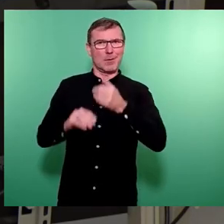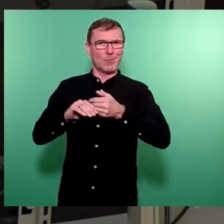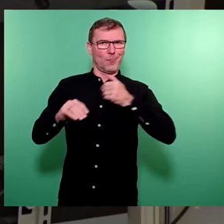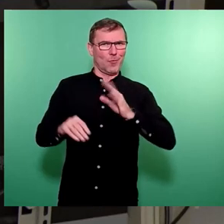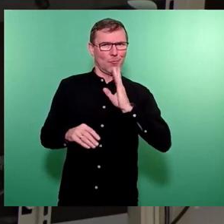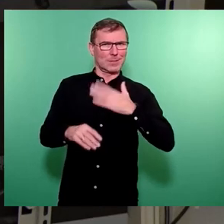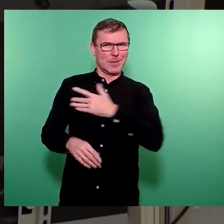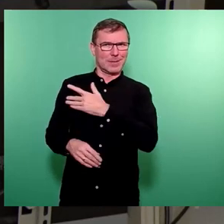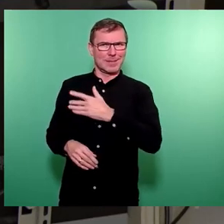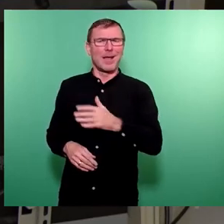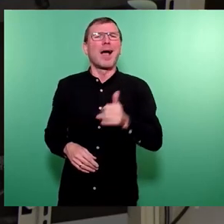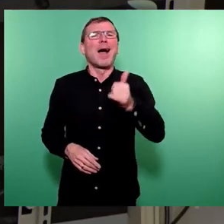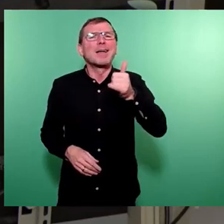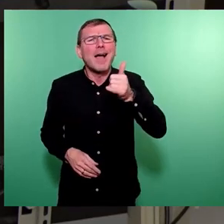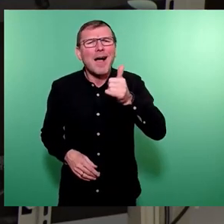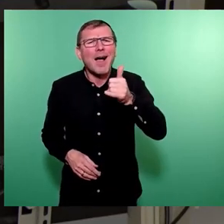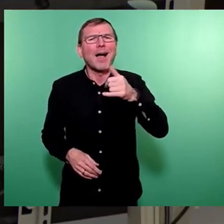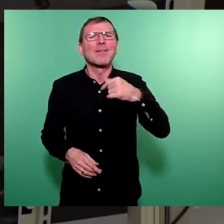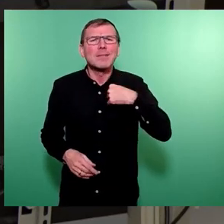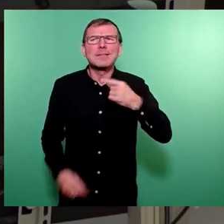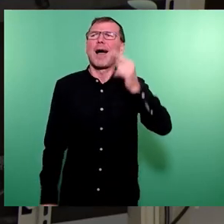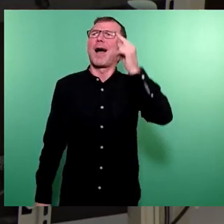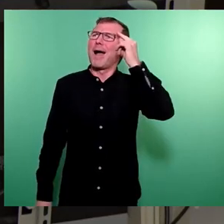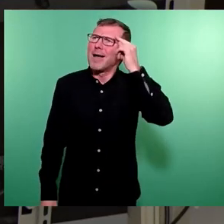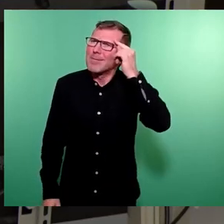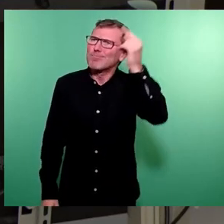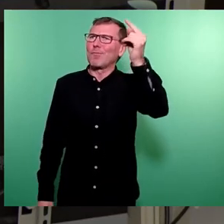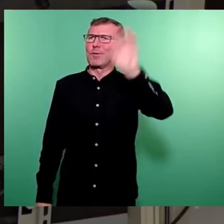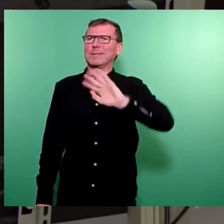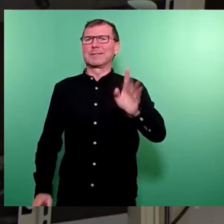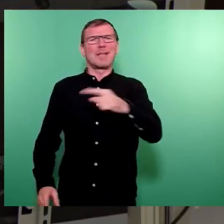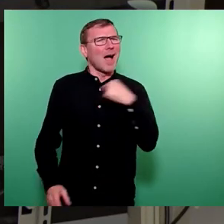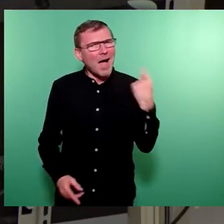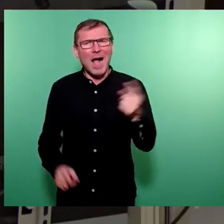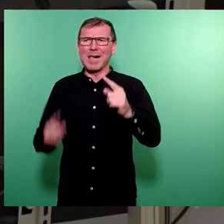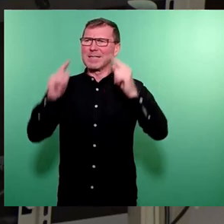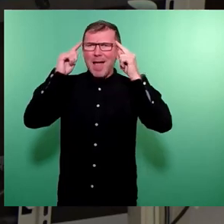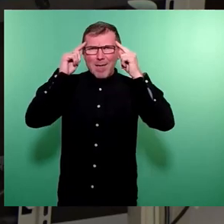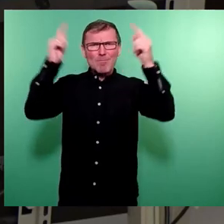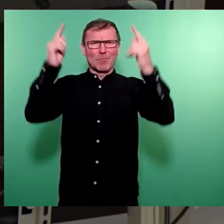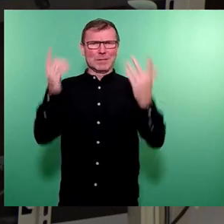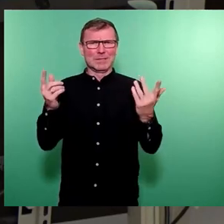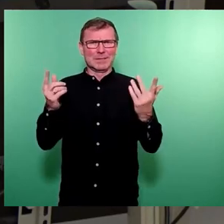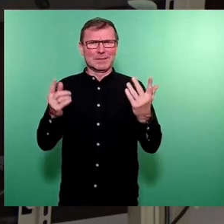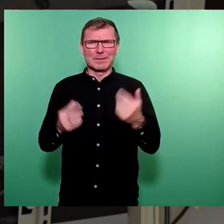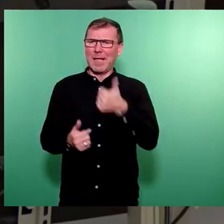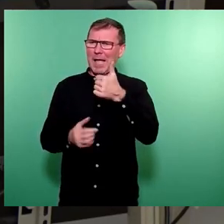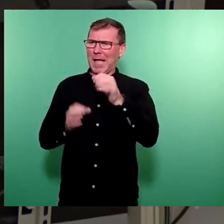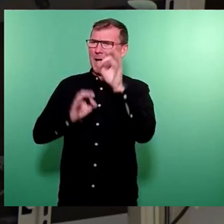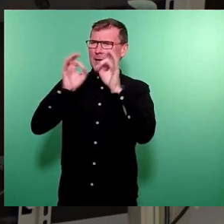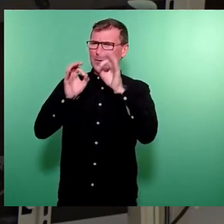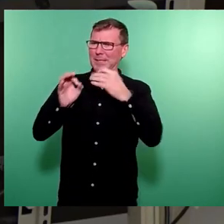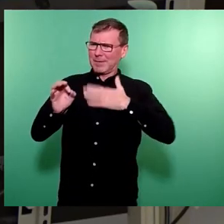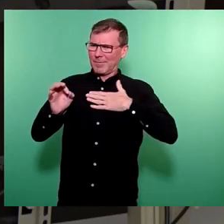hat. Ja, es ist uns bewusst, es ist uns allen bewusst, dass man bei diesem einen Prozent, was man hier